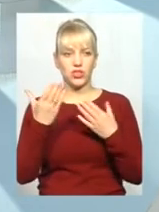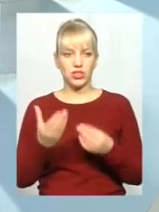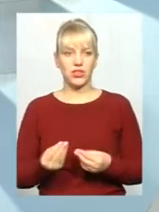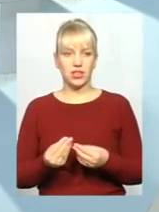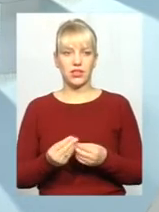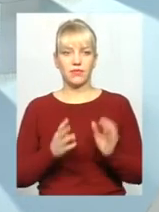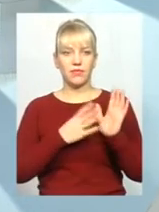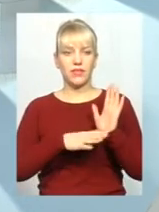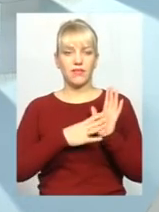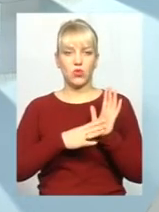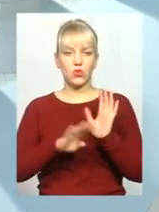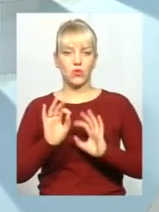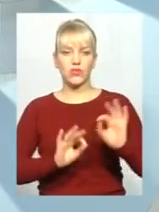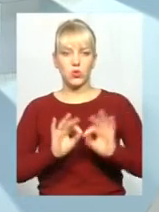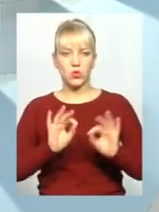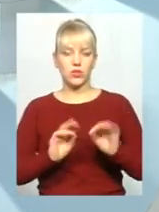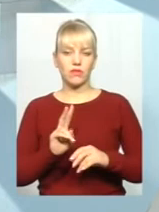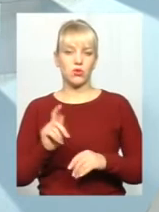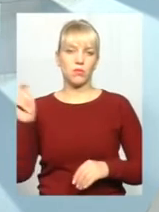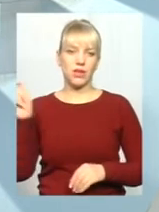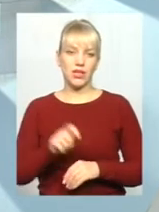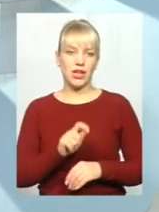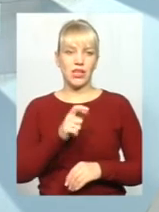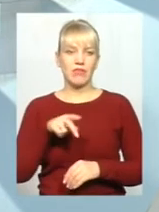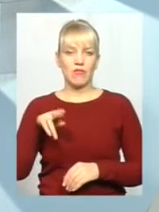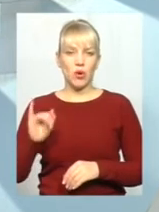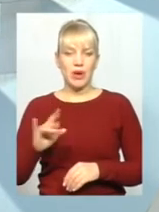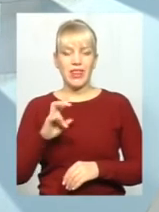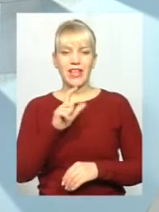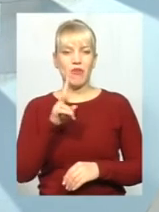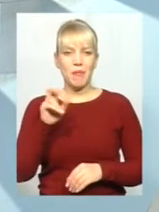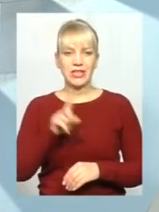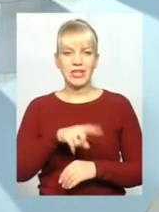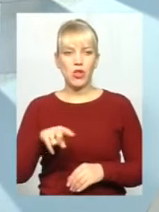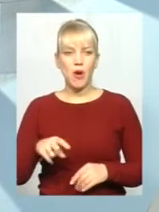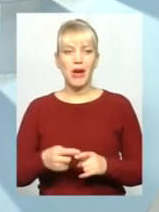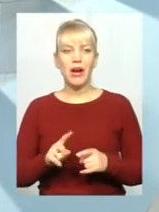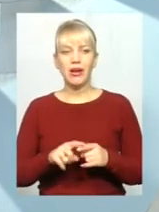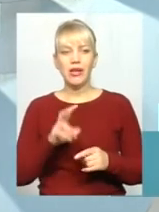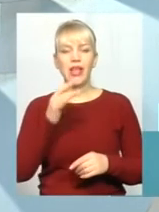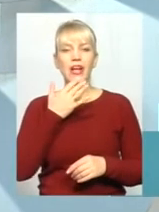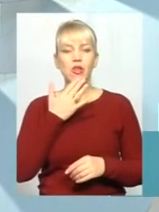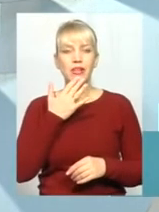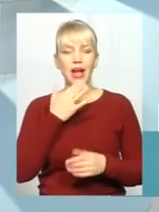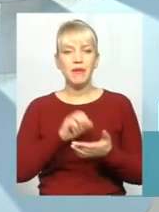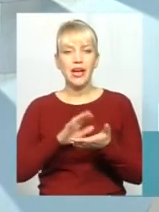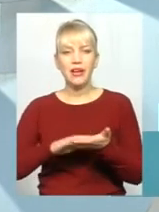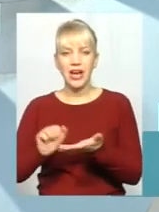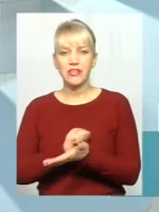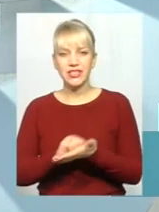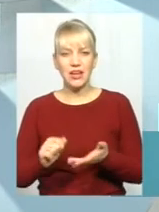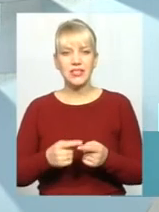90% приїхали з Європи на європейських номерах, на іноземній реєстрації, вони всі